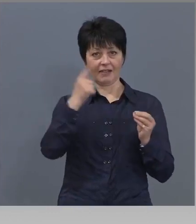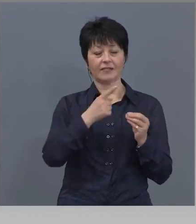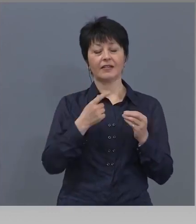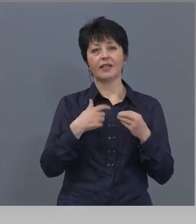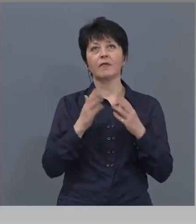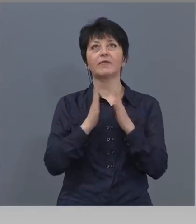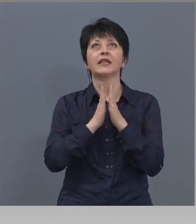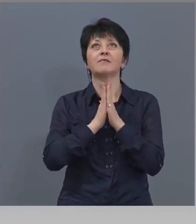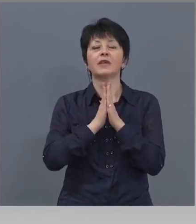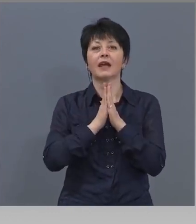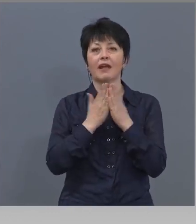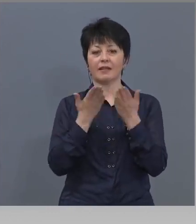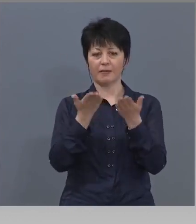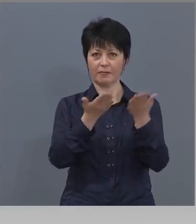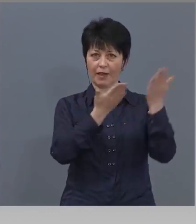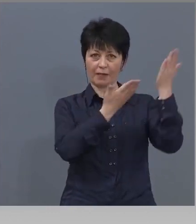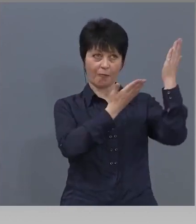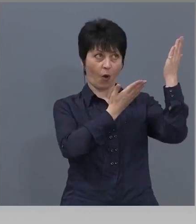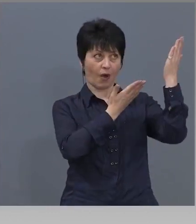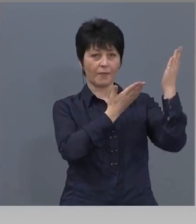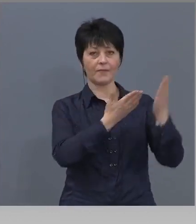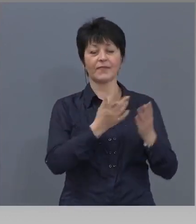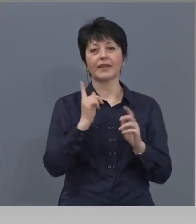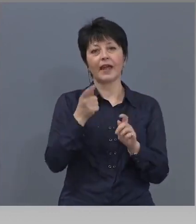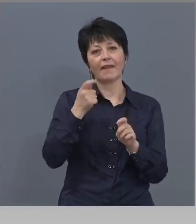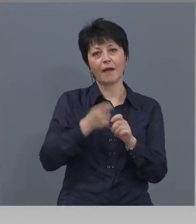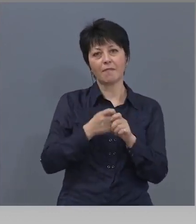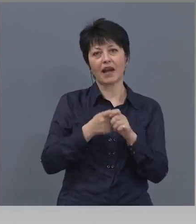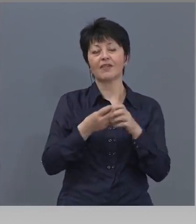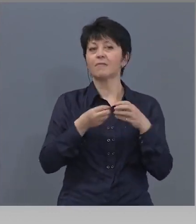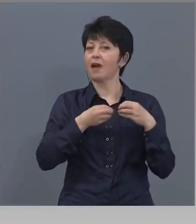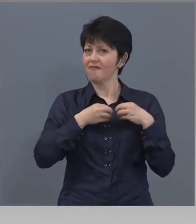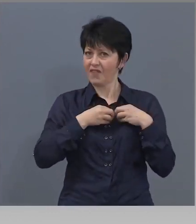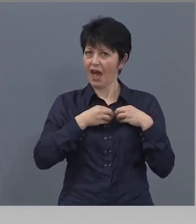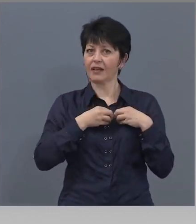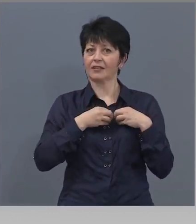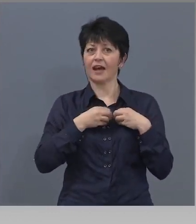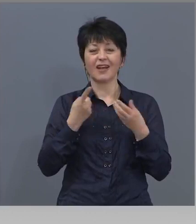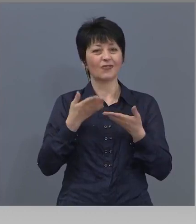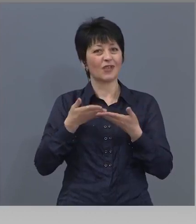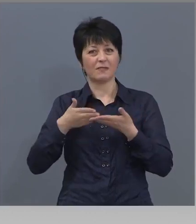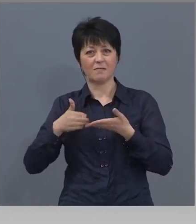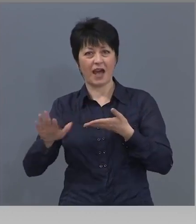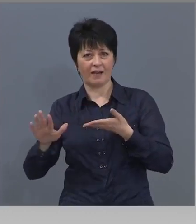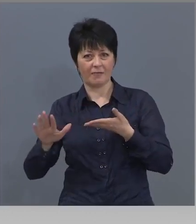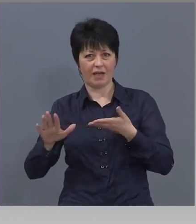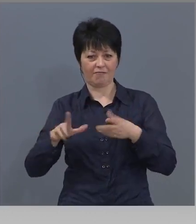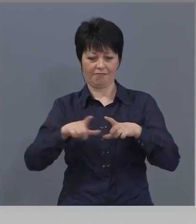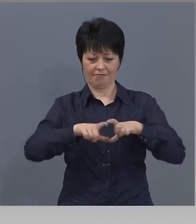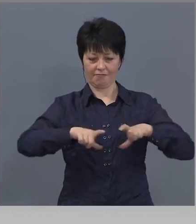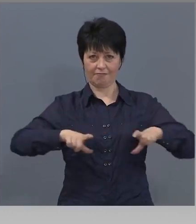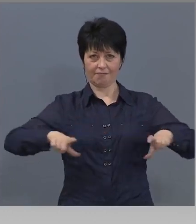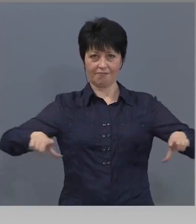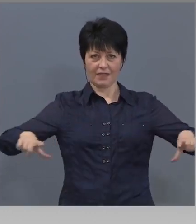смирение пред Бога, да направим това, което трябва за вярата, но да избегнем тези масови трапези, защото смятам, че там е най-големия